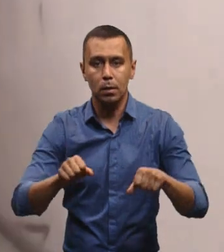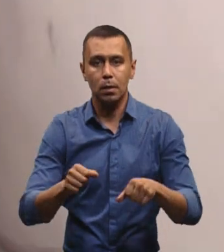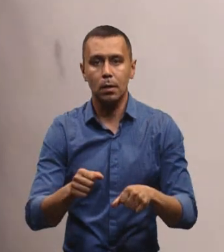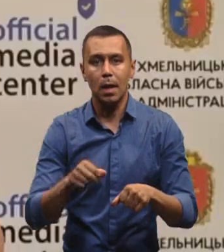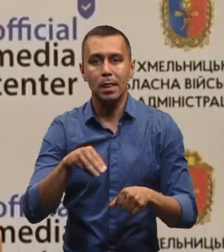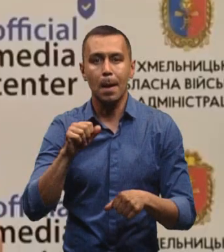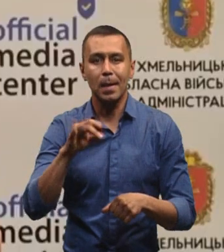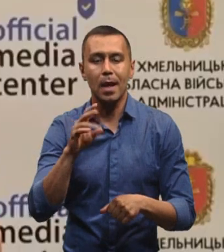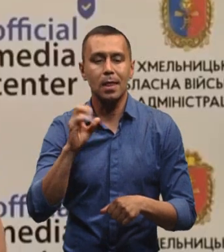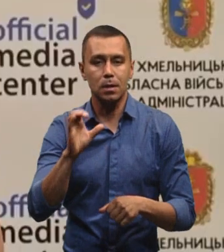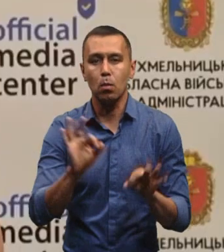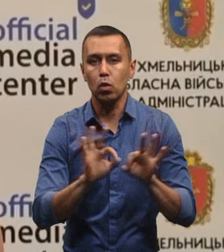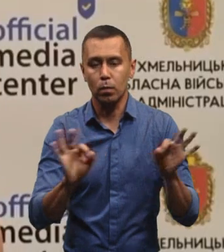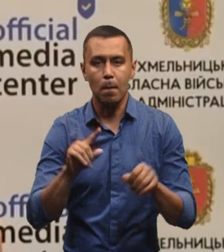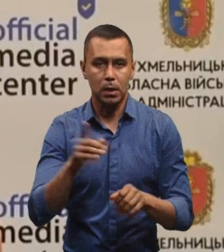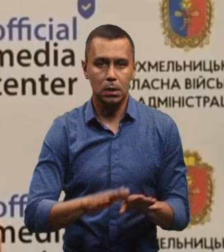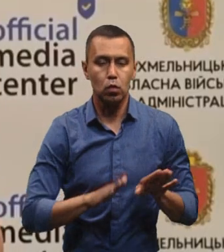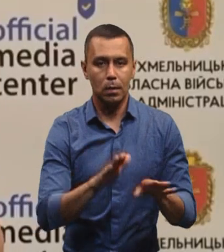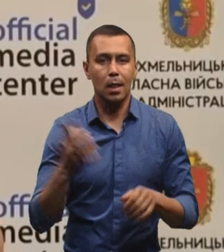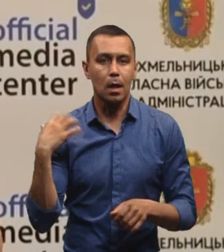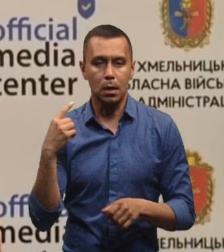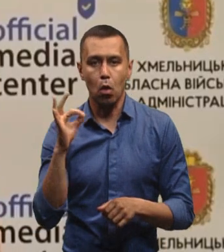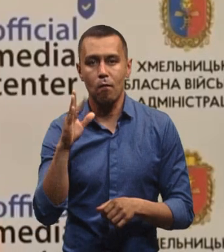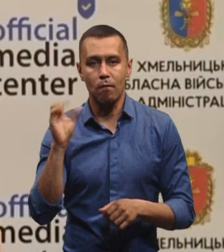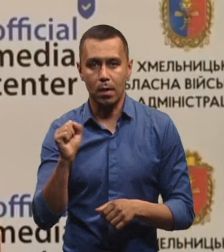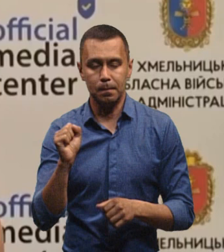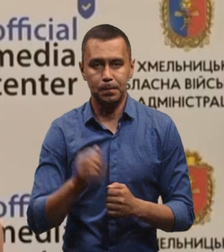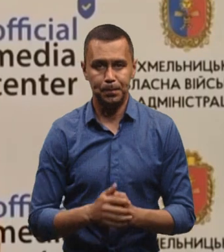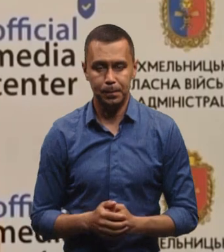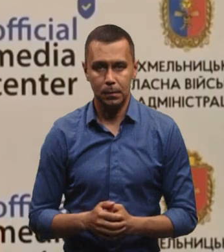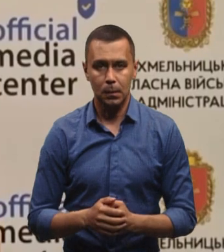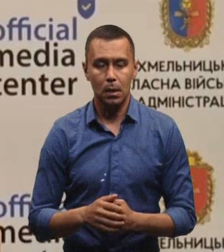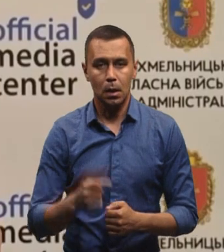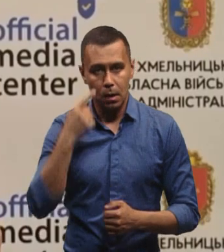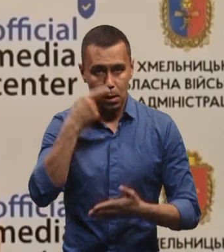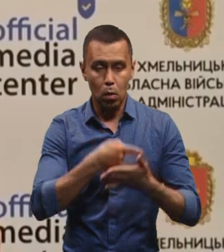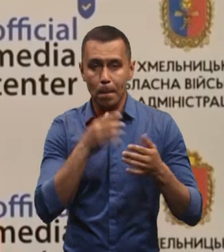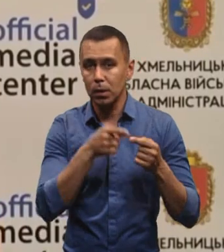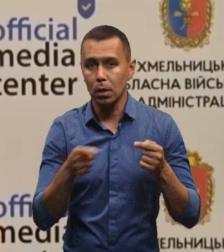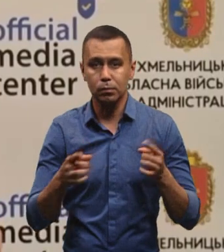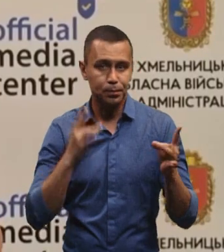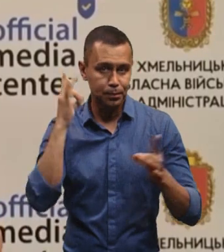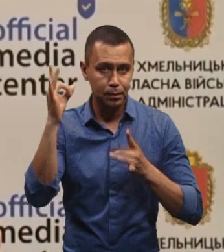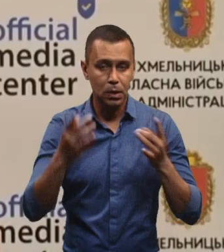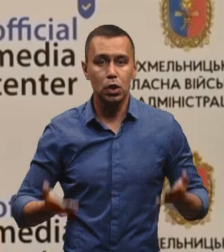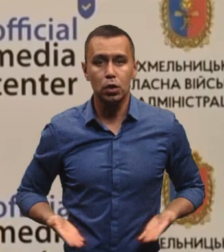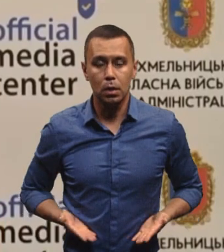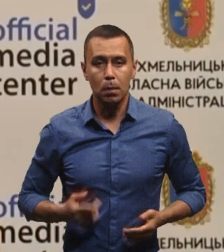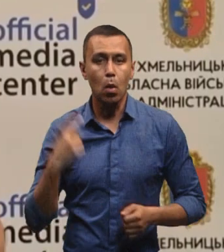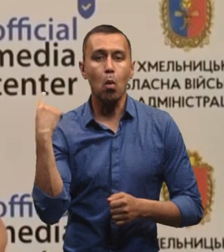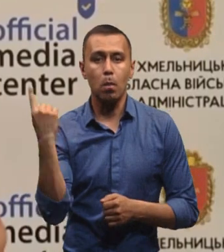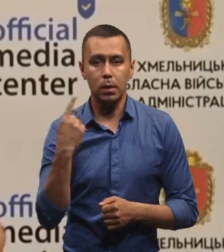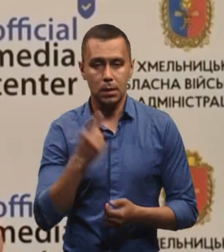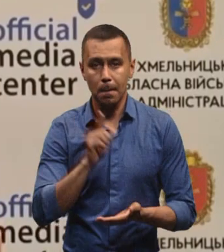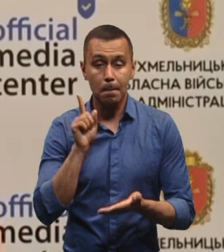ІНС. Про це розповів перший заступник начальника ОВА Сергій Тюрін. Наголошуємо, під час повітряної тривоги жителям області